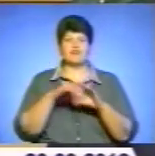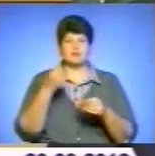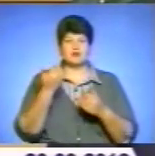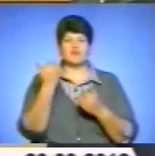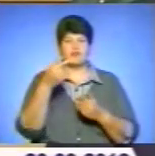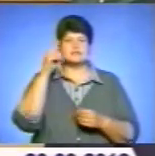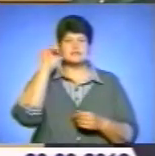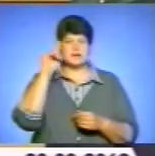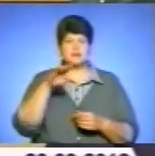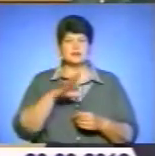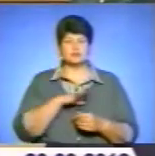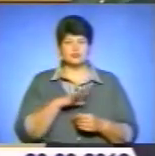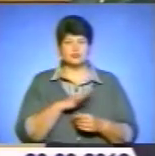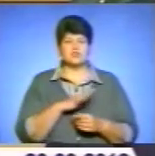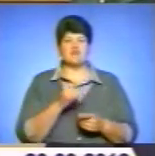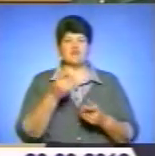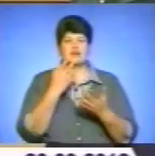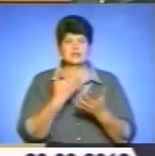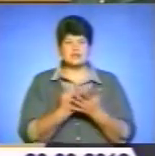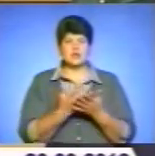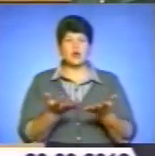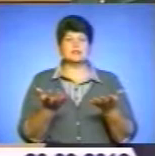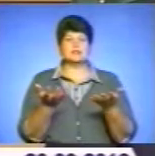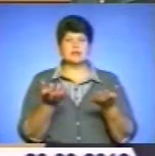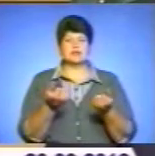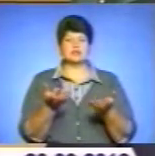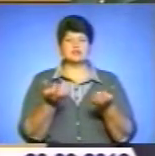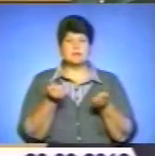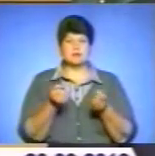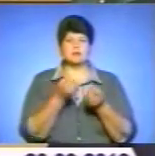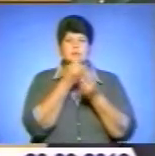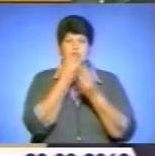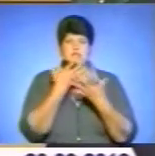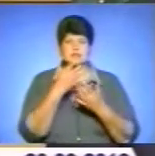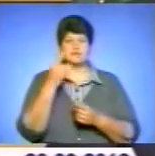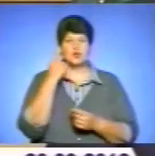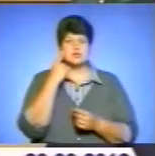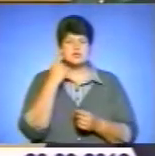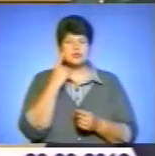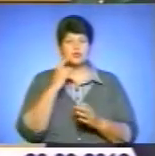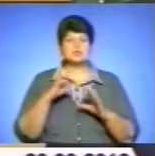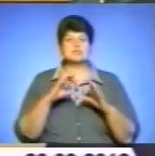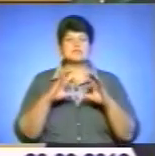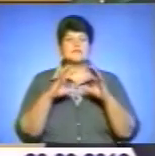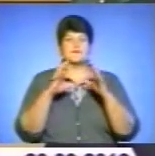були визнані і отримали позитивну оцінку світового